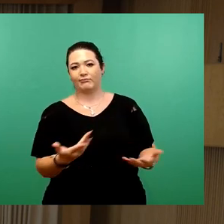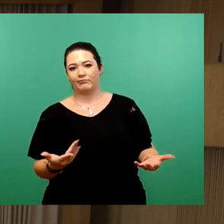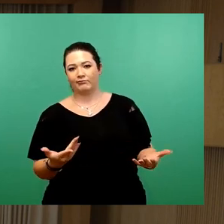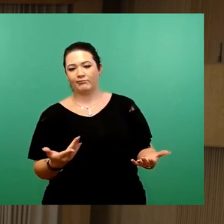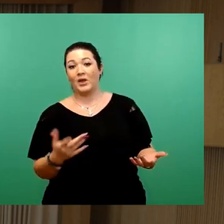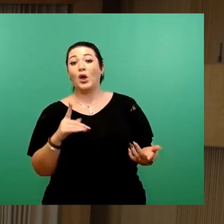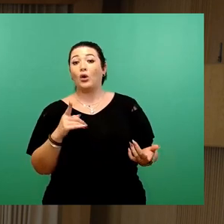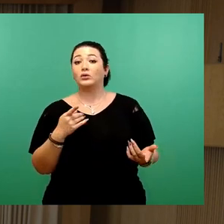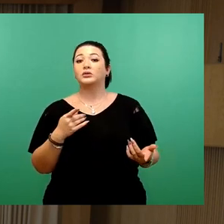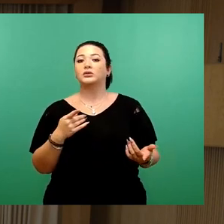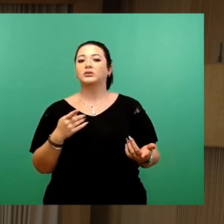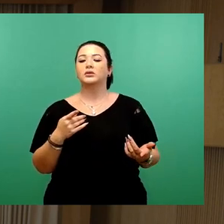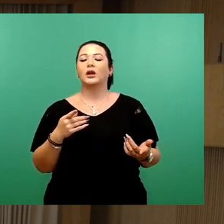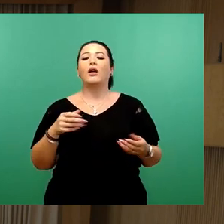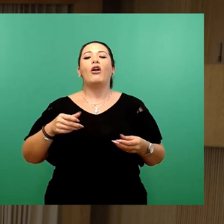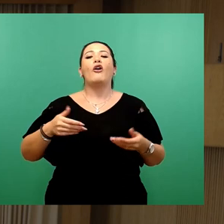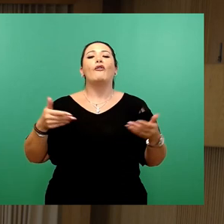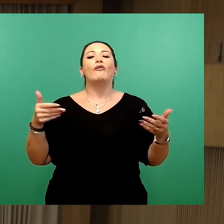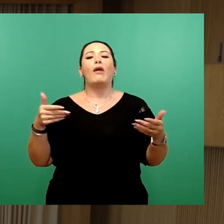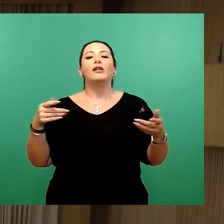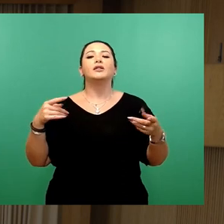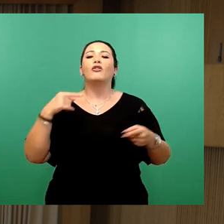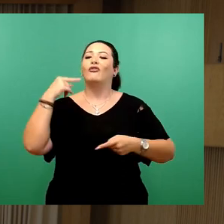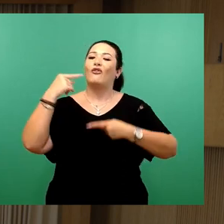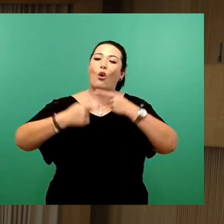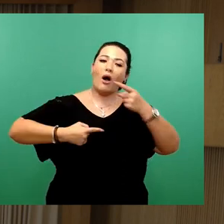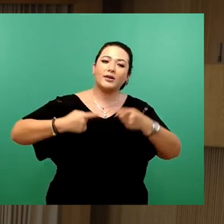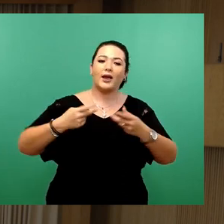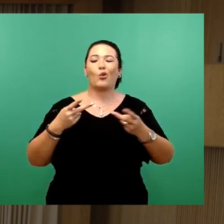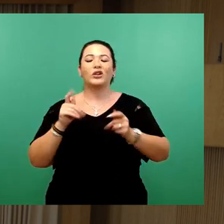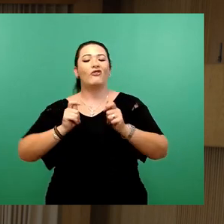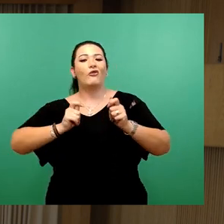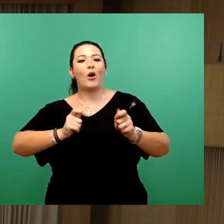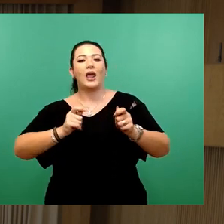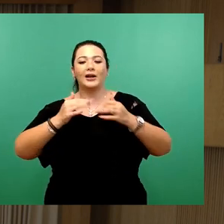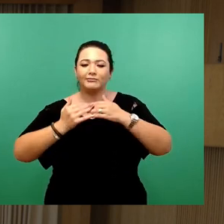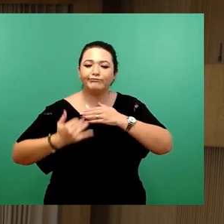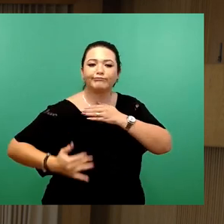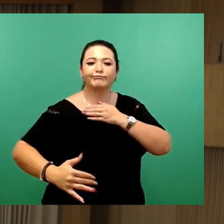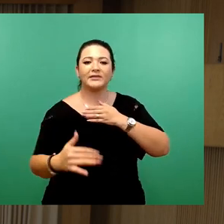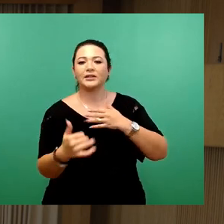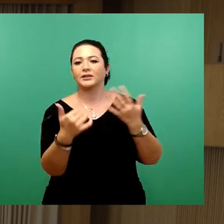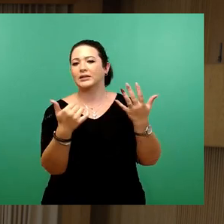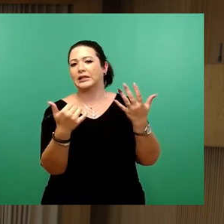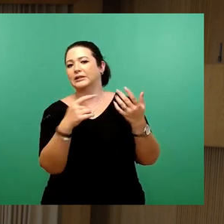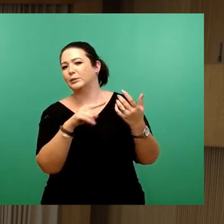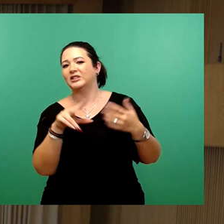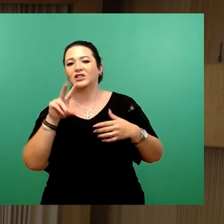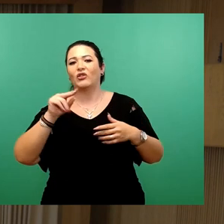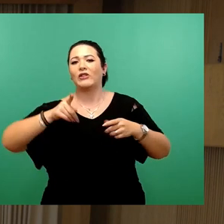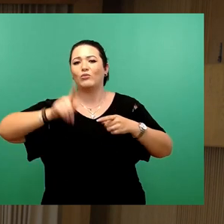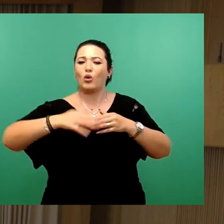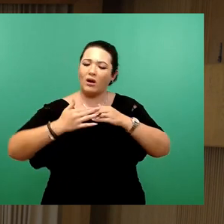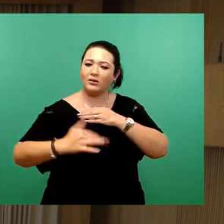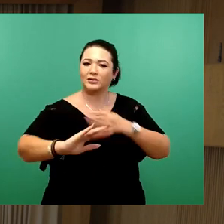Plural, welche Vorgänge, Vorlagen kommen jetzt noch, ich sage mal in den nächsten sechs, zwölf Monaten, über die wir dann in